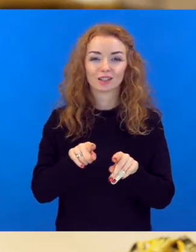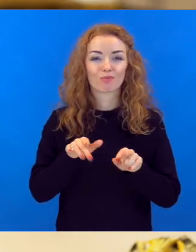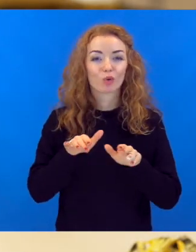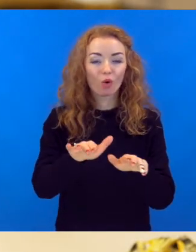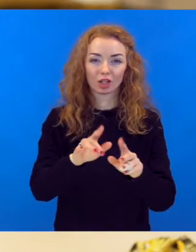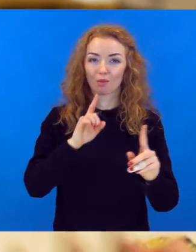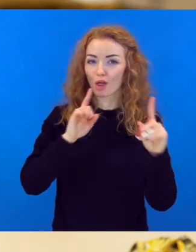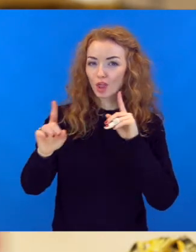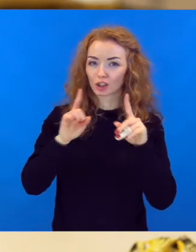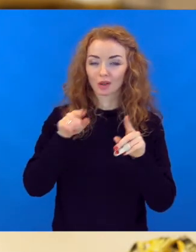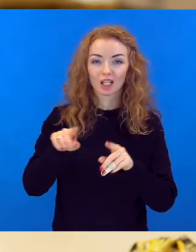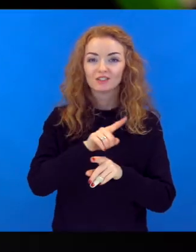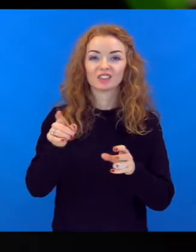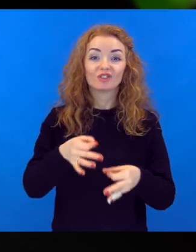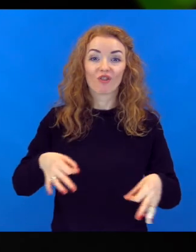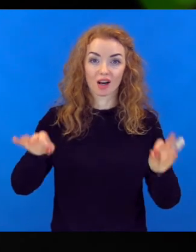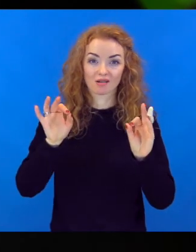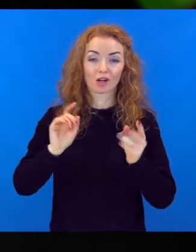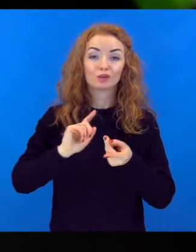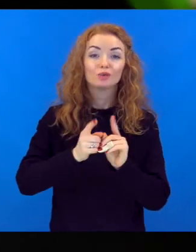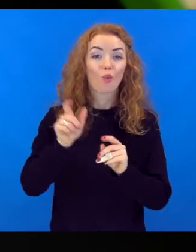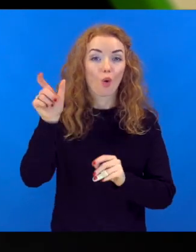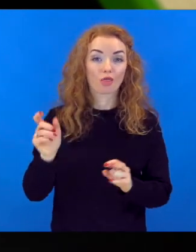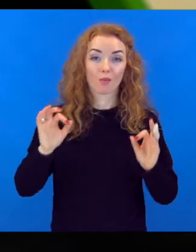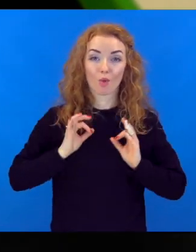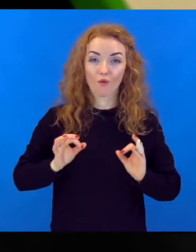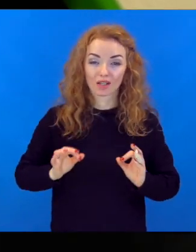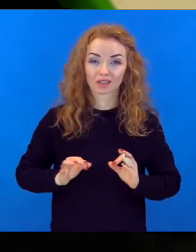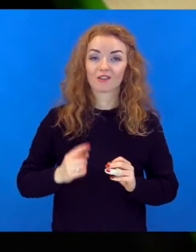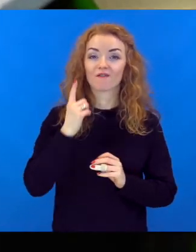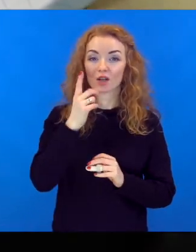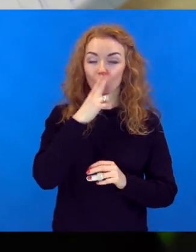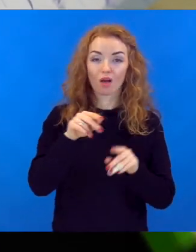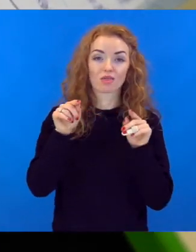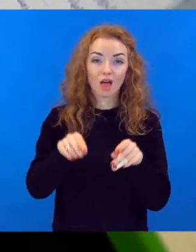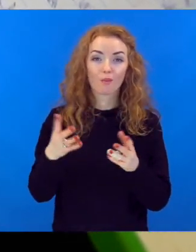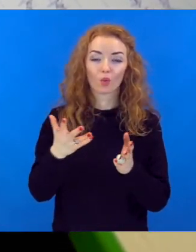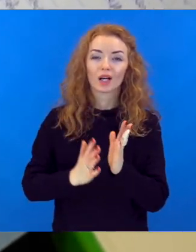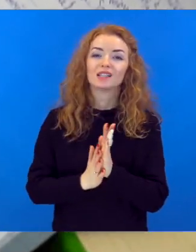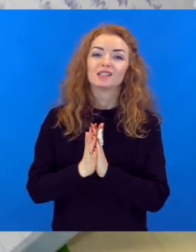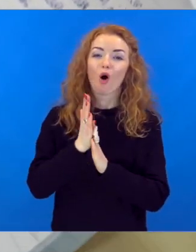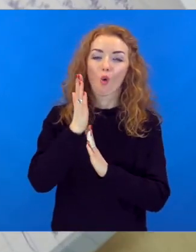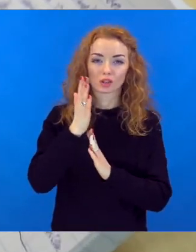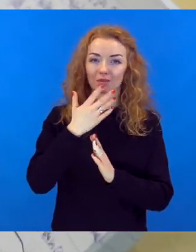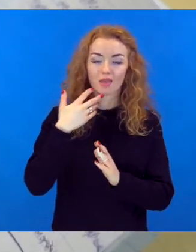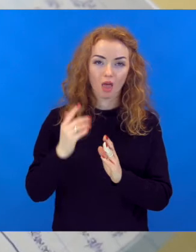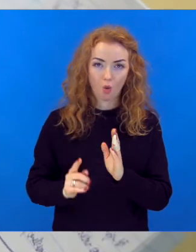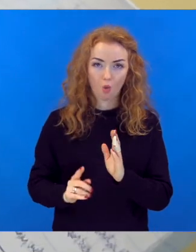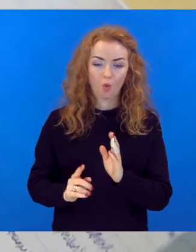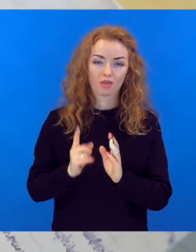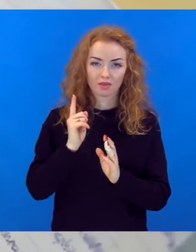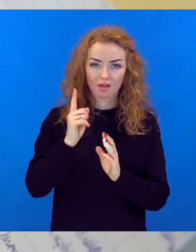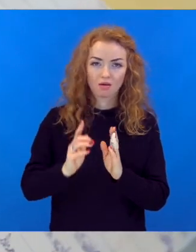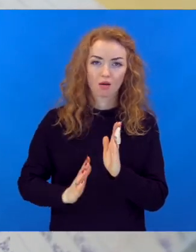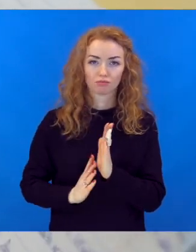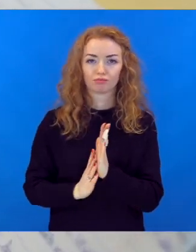būs tiešām procesa menedžments. Tas ir tas būtiskākais. Skolotāja profesija ir viena no tām, kur tev tā izaugsme nav